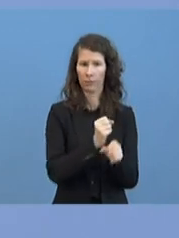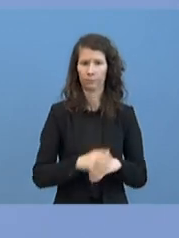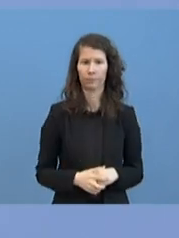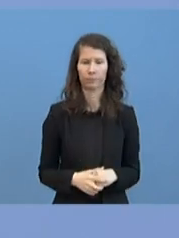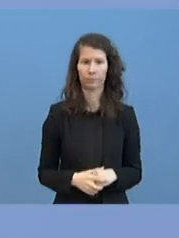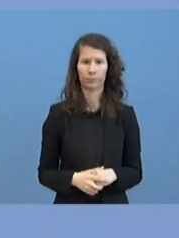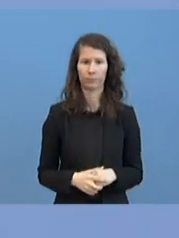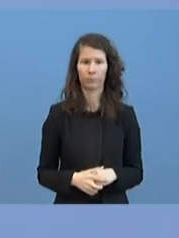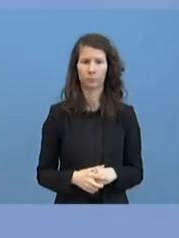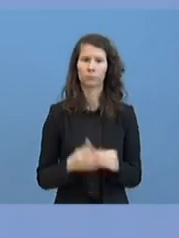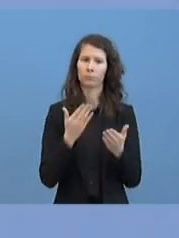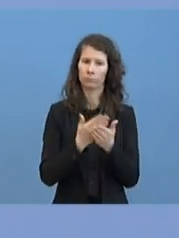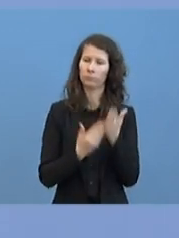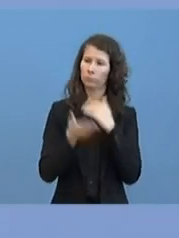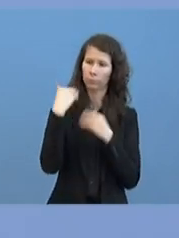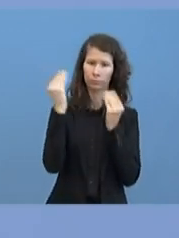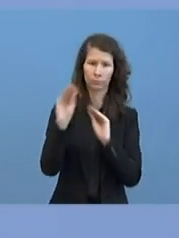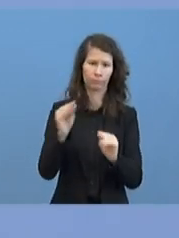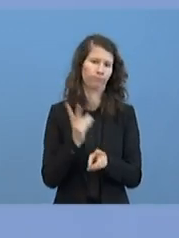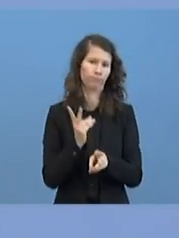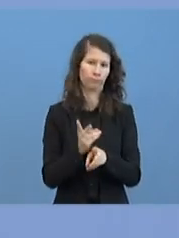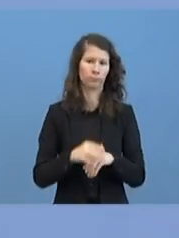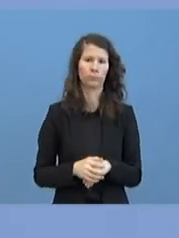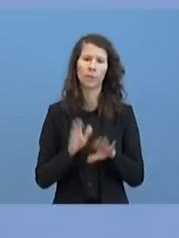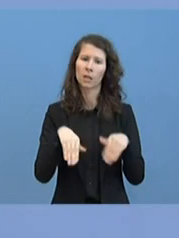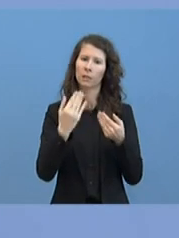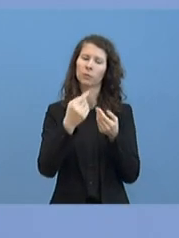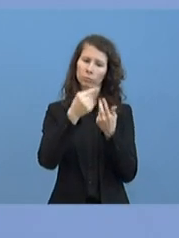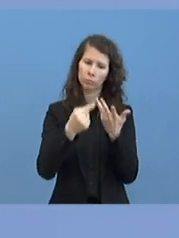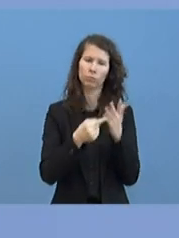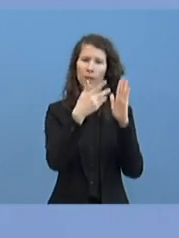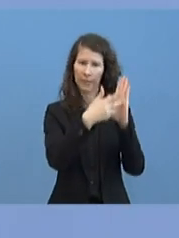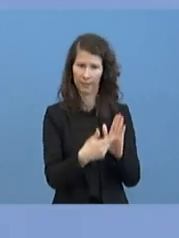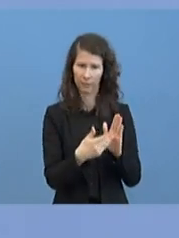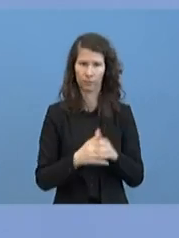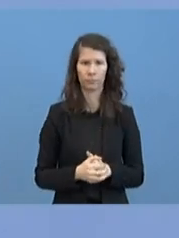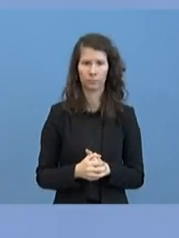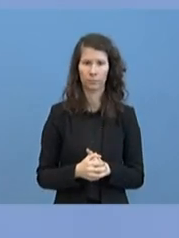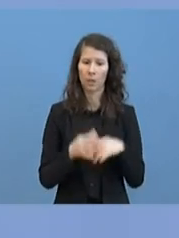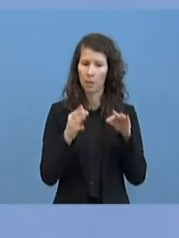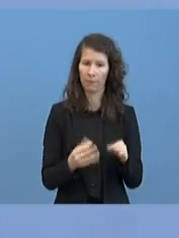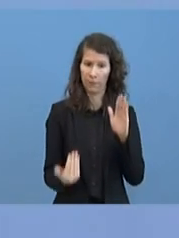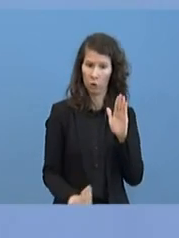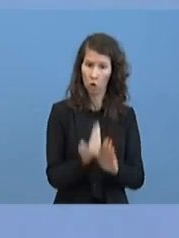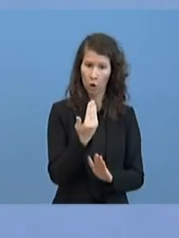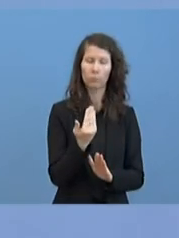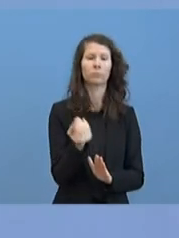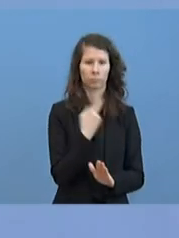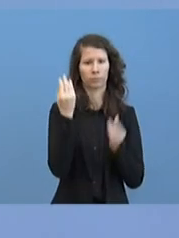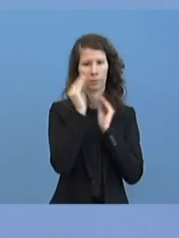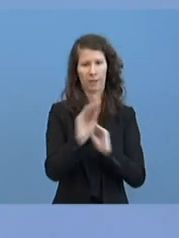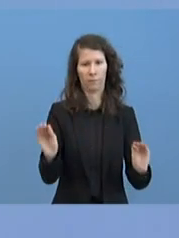bleibt es bei dem, was wir gesagt haben. Es wird eine Reihe von Tests geben. Wenn es Neuigkeiten gibt, informieren wir Sie.